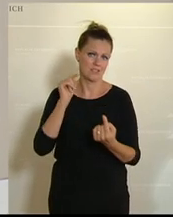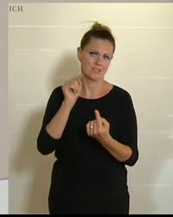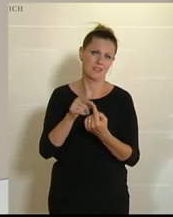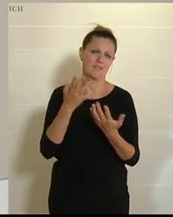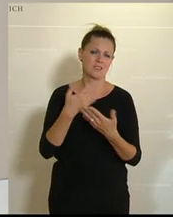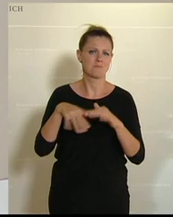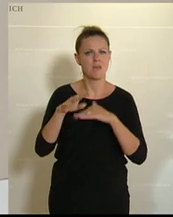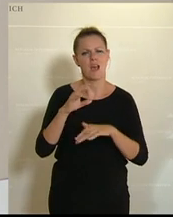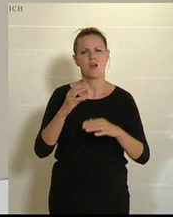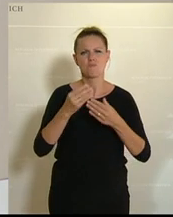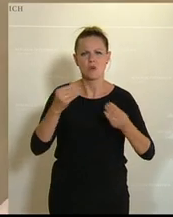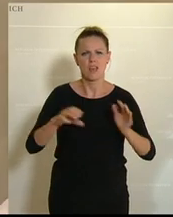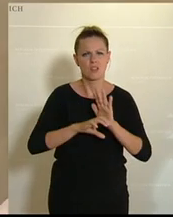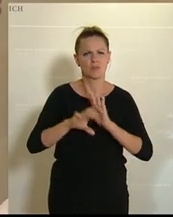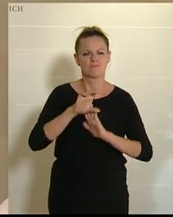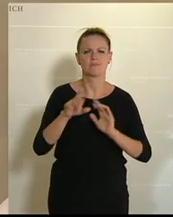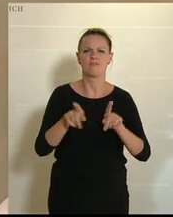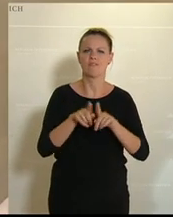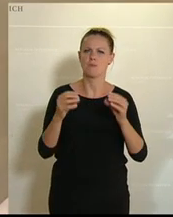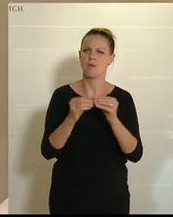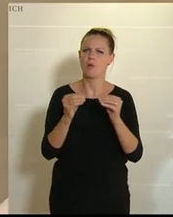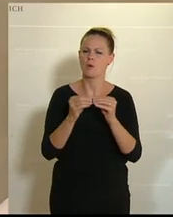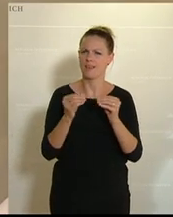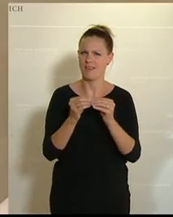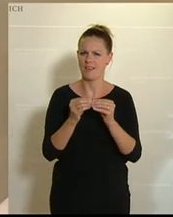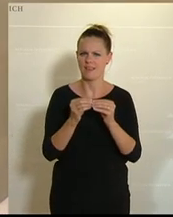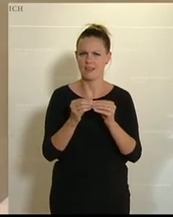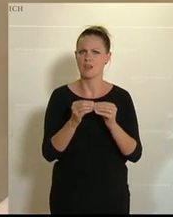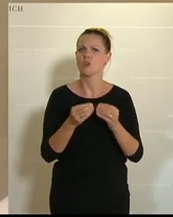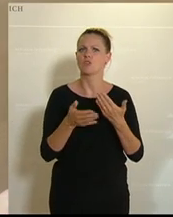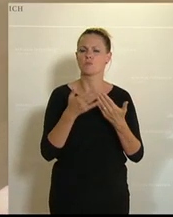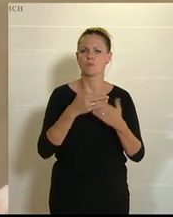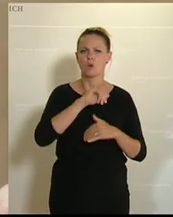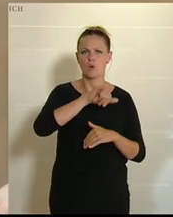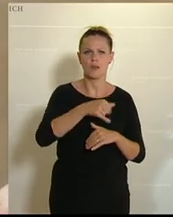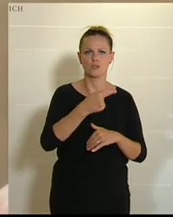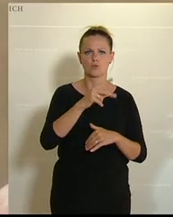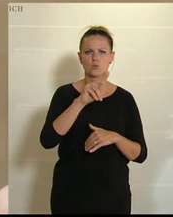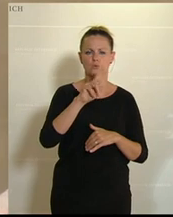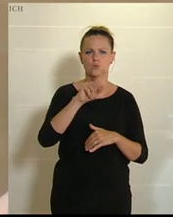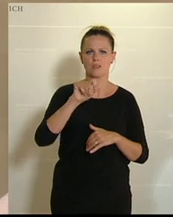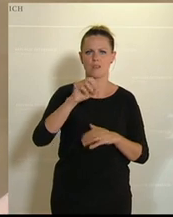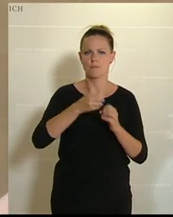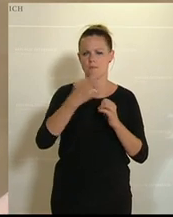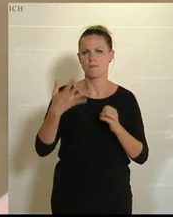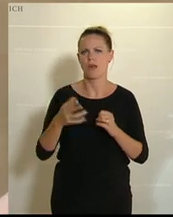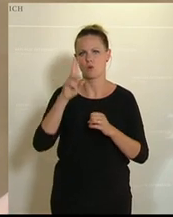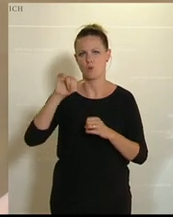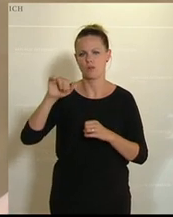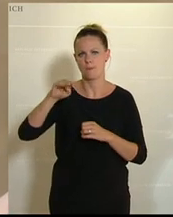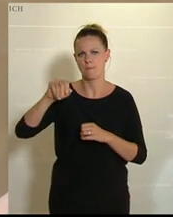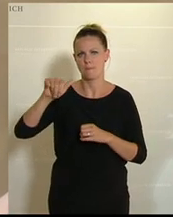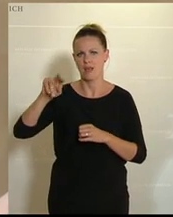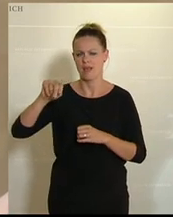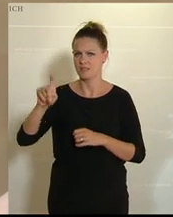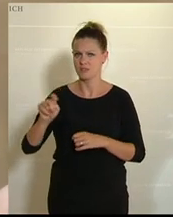modernen Curricula wie das Biologie-Curriculum der Johannes-Gutenberg-Universität in Mainz. Das zeigt, dass ein